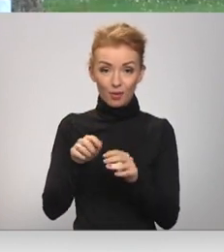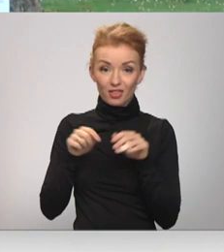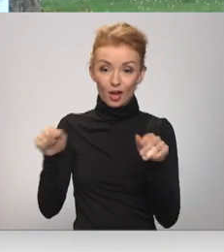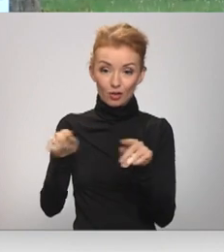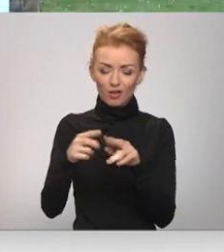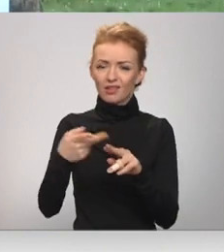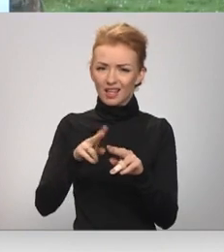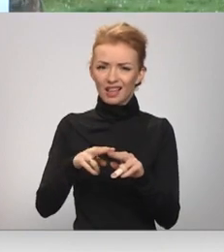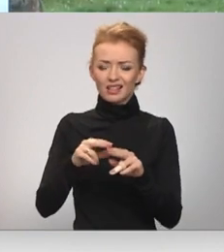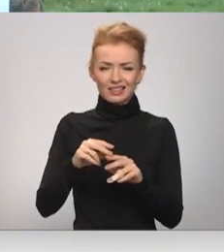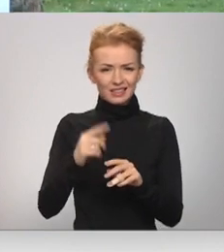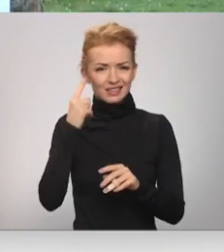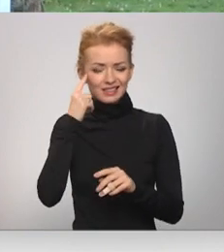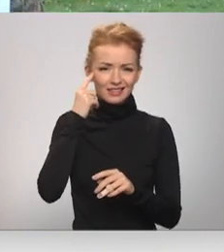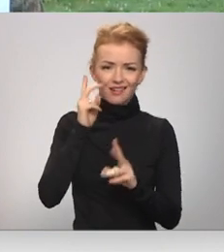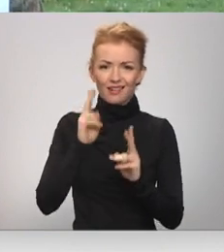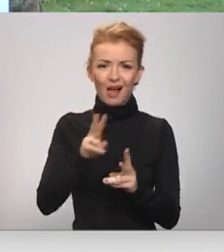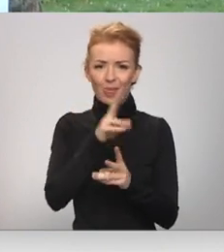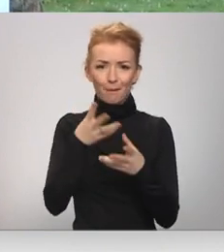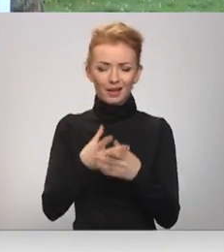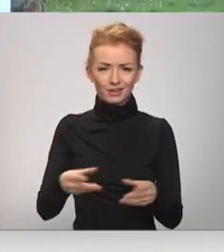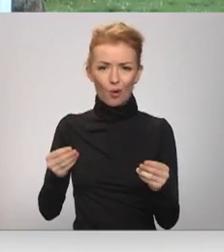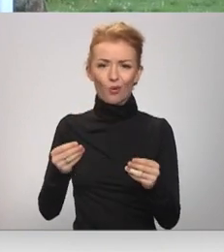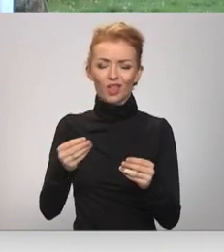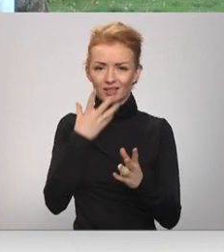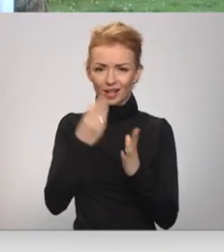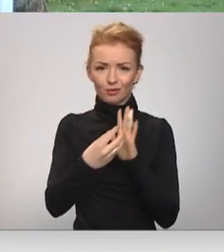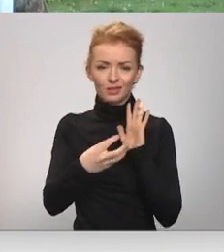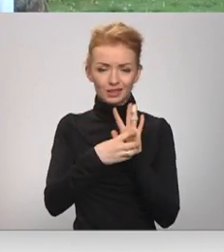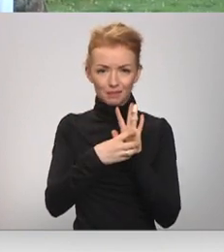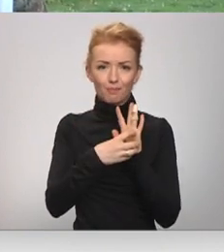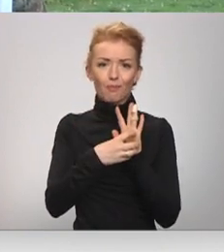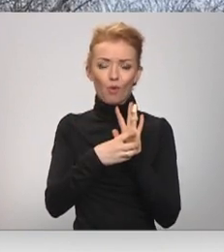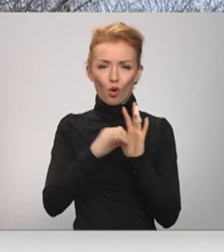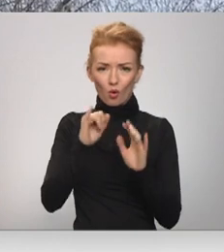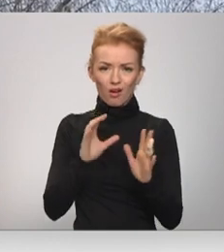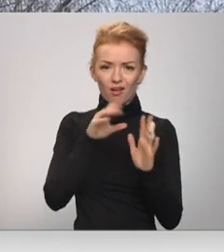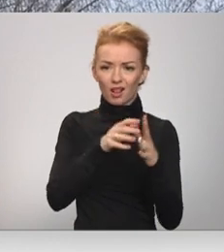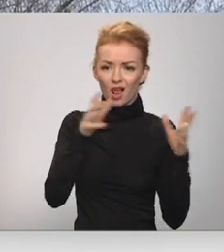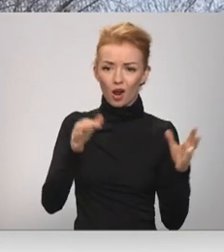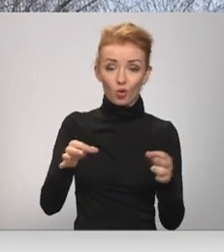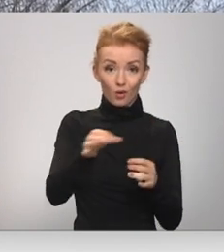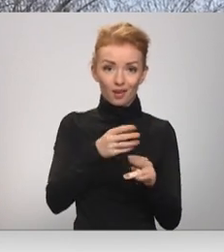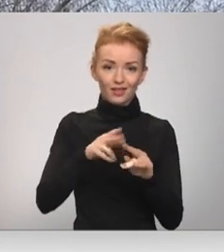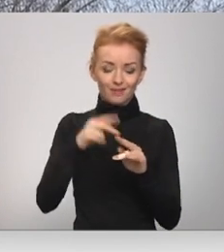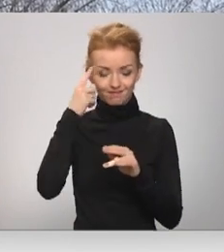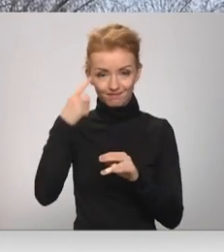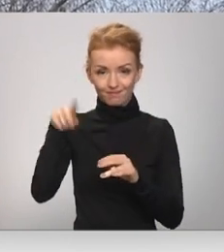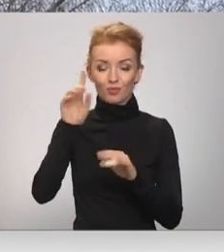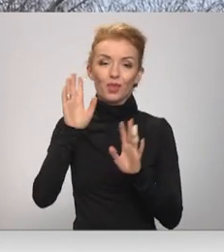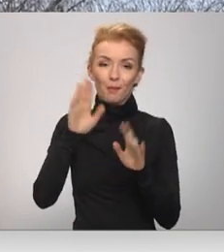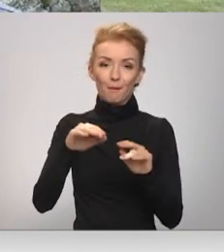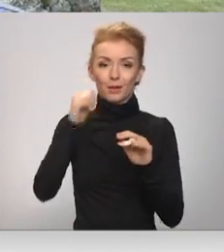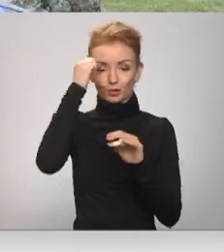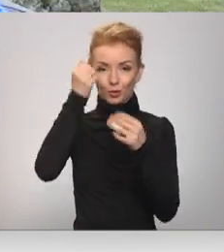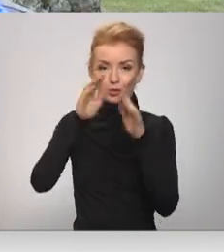urtījusi doma, kā nepazaudēt lielautas vārdu ar katru reizi lielākajā novadā. Tā arī radusies doma par skulptūras